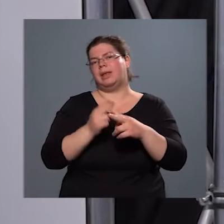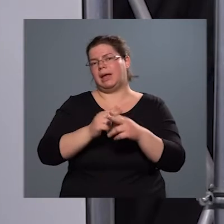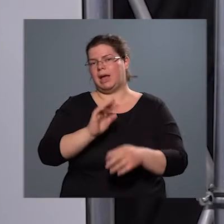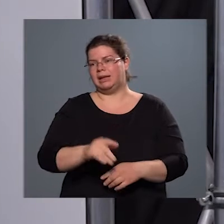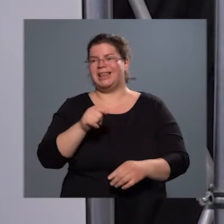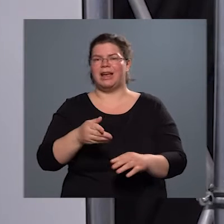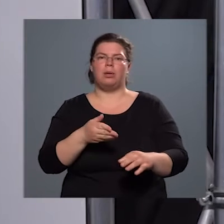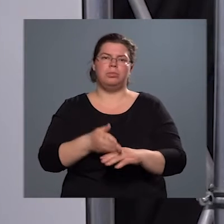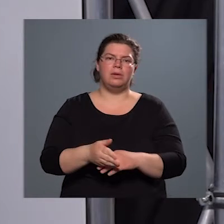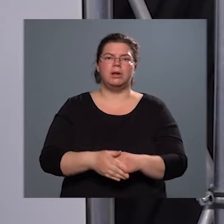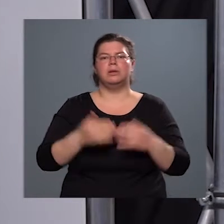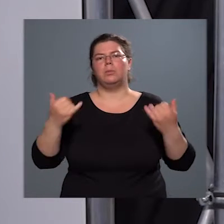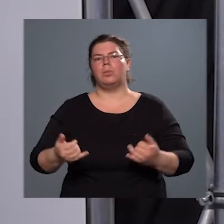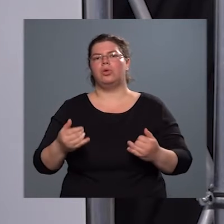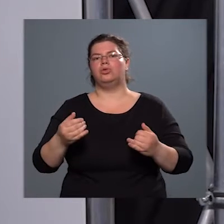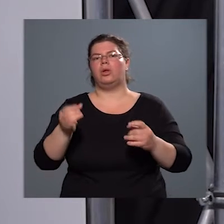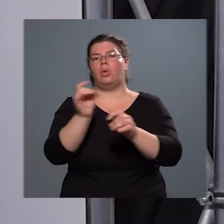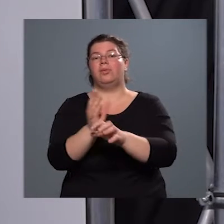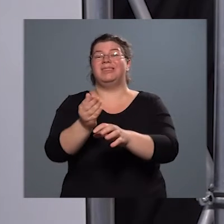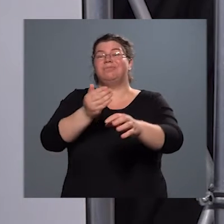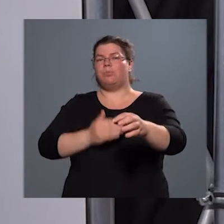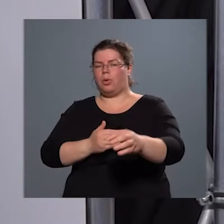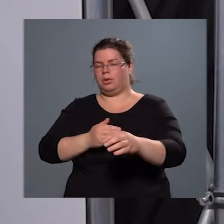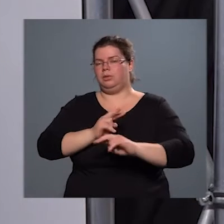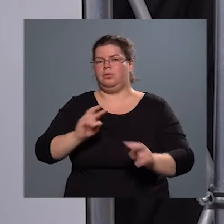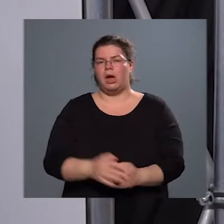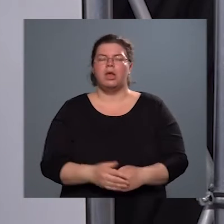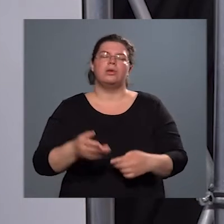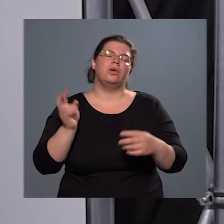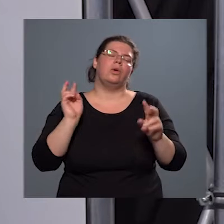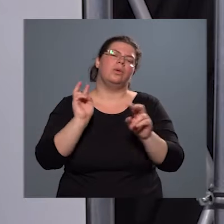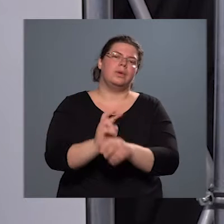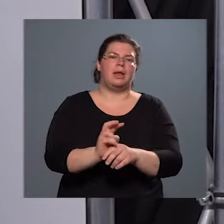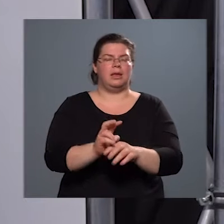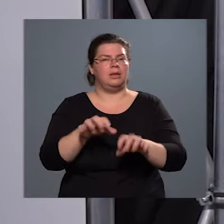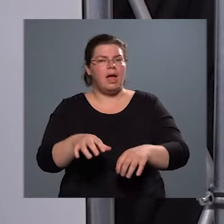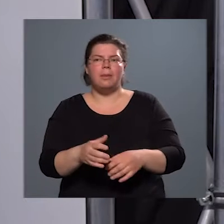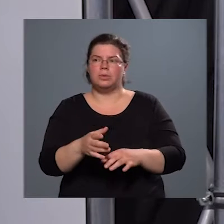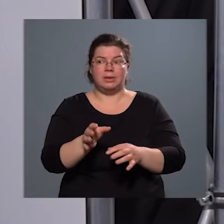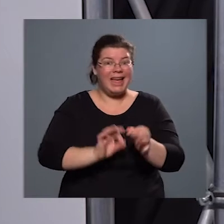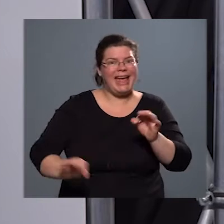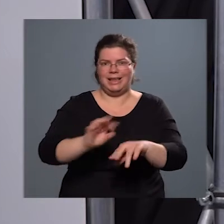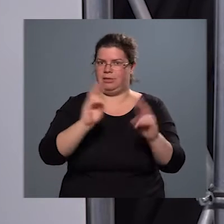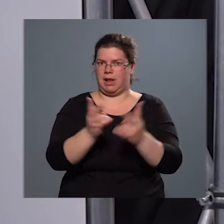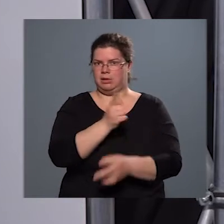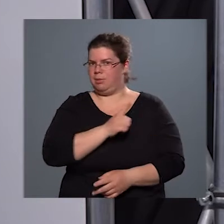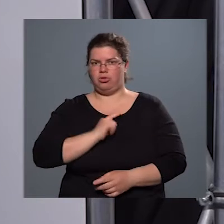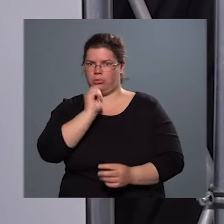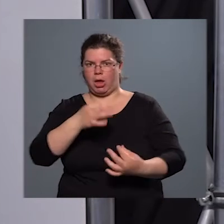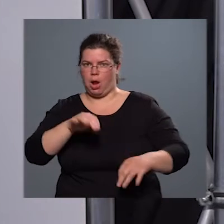beavatkozások most a COVID mögé kerülnek. Hozzá kell őt tegyem, ahogy az egész világon, tehát ez nem Magyarországon van így.